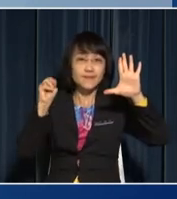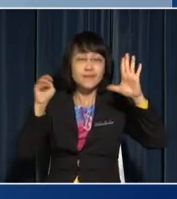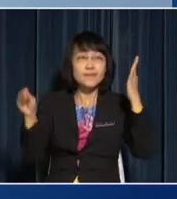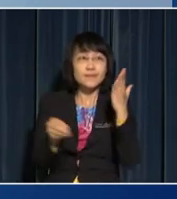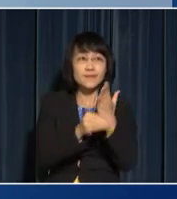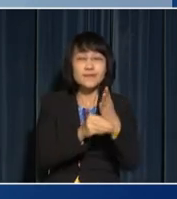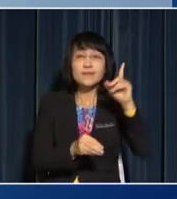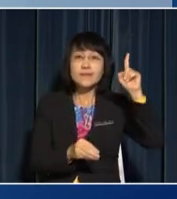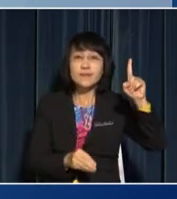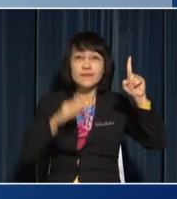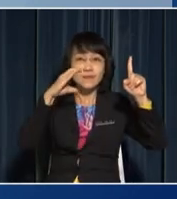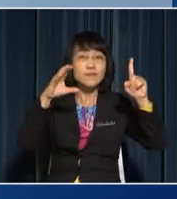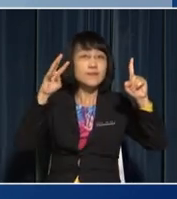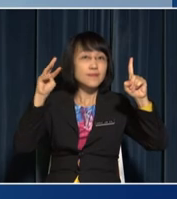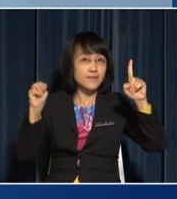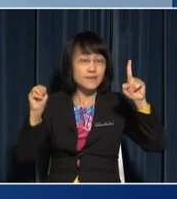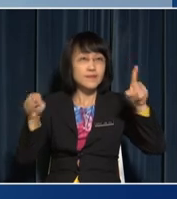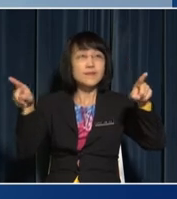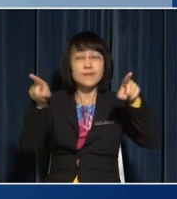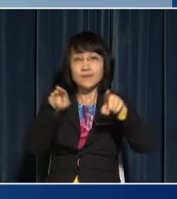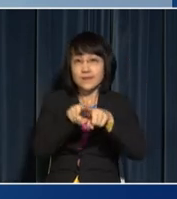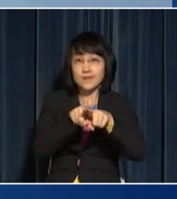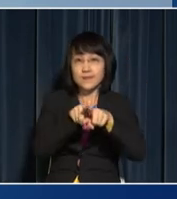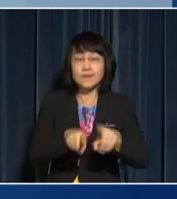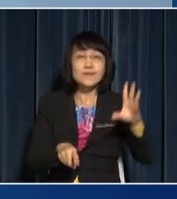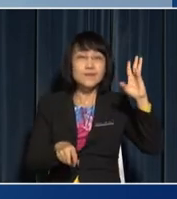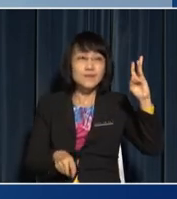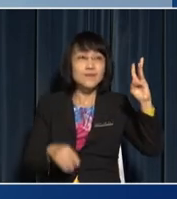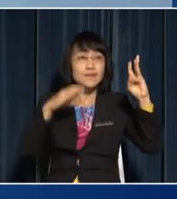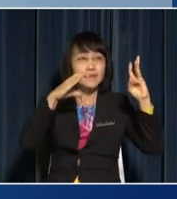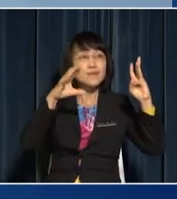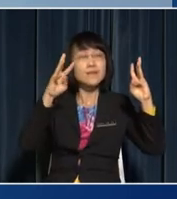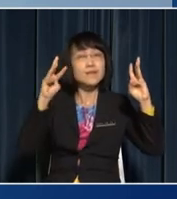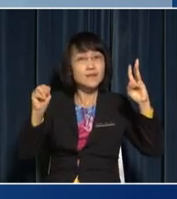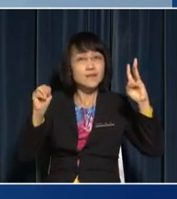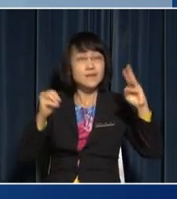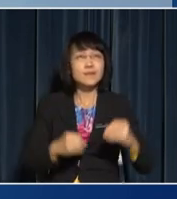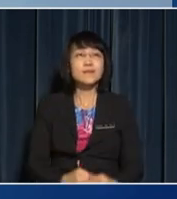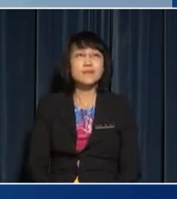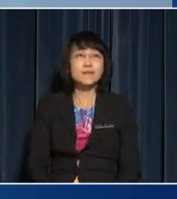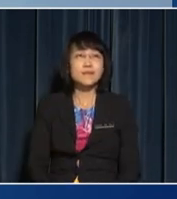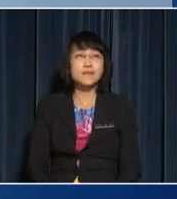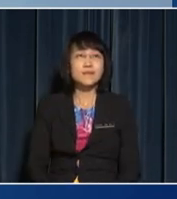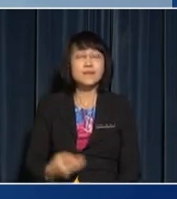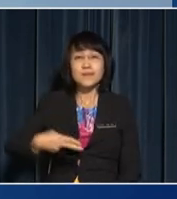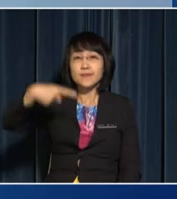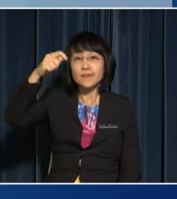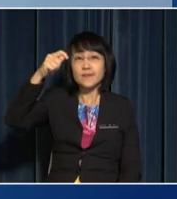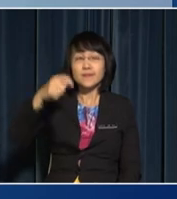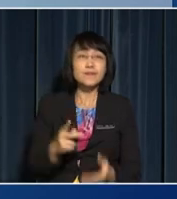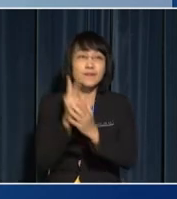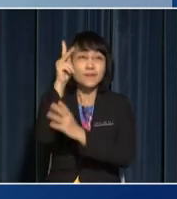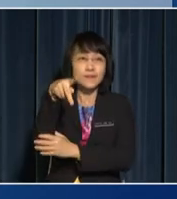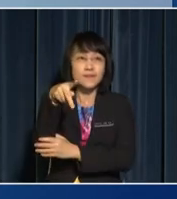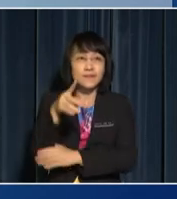plus 1 cm equal to 6 cm The height